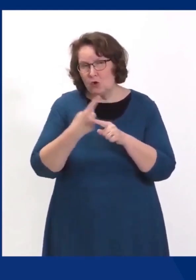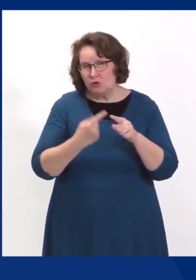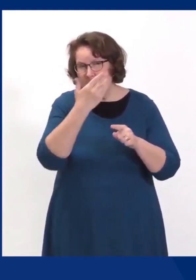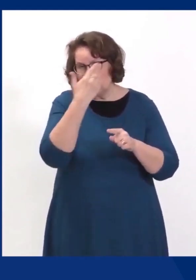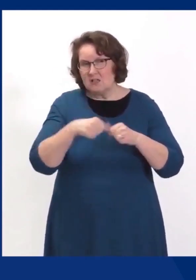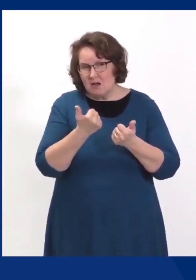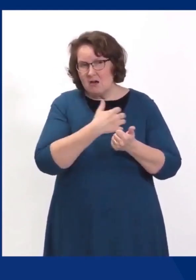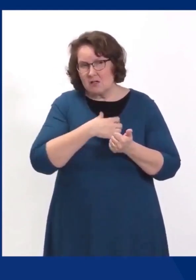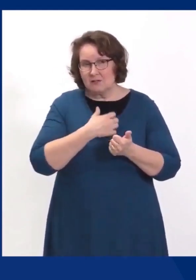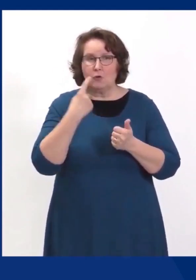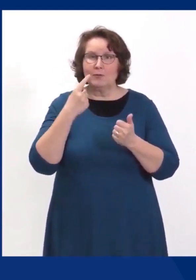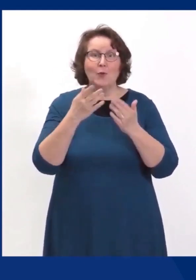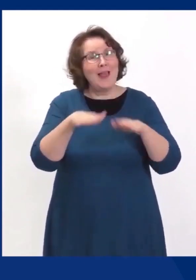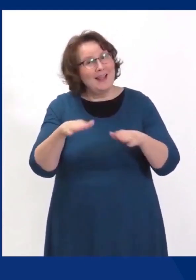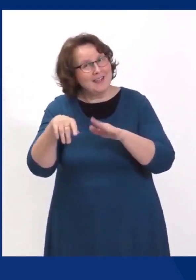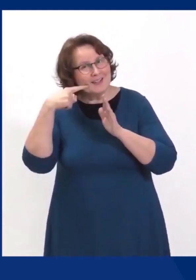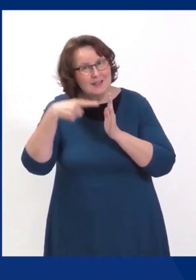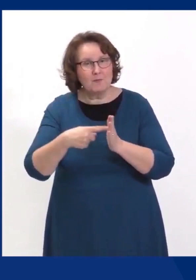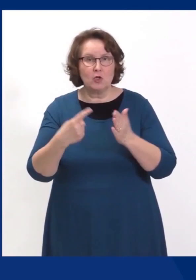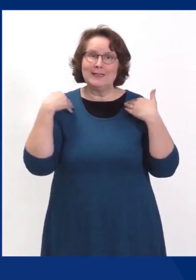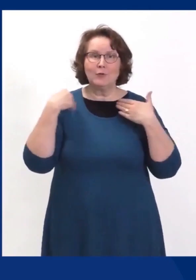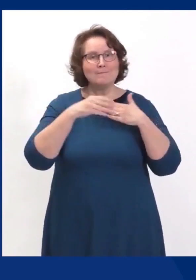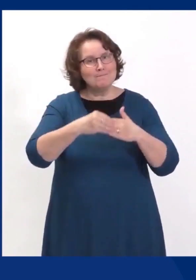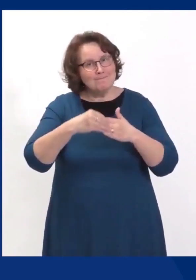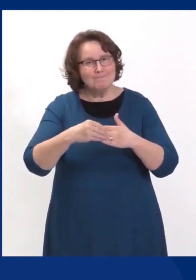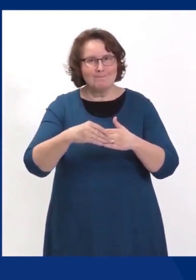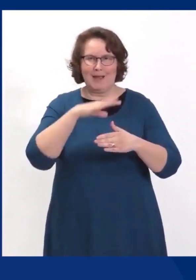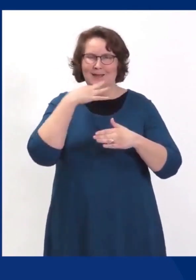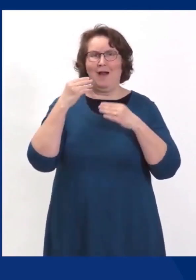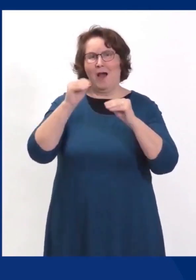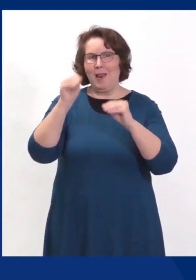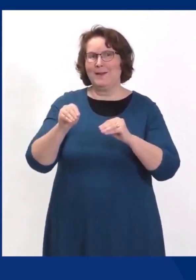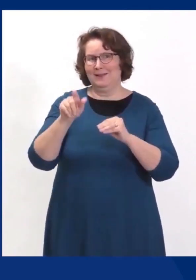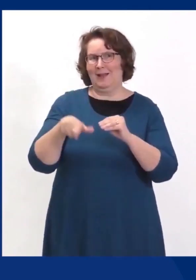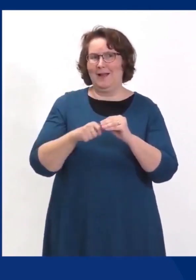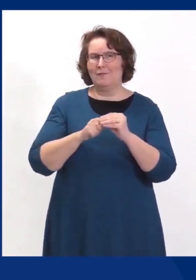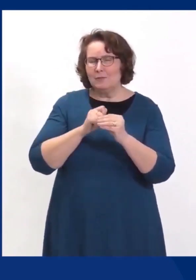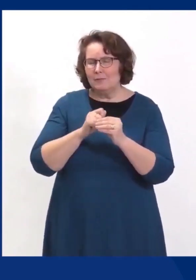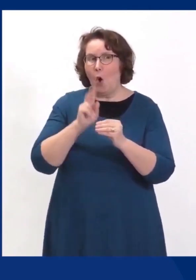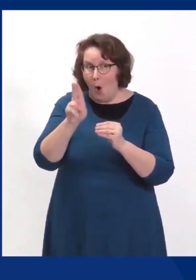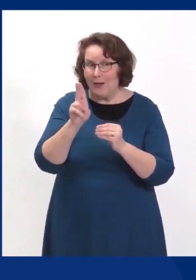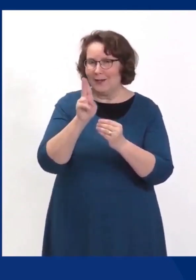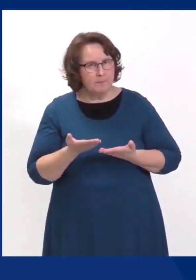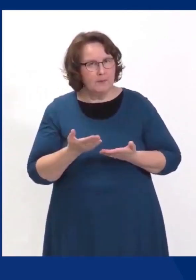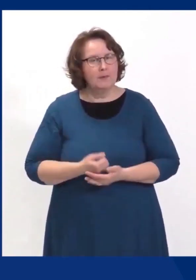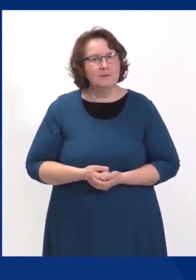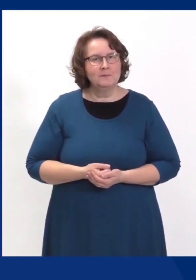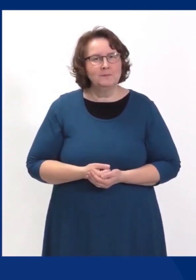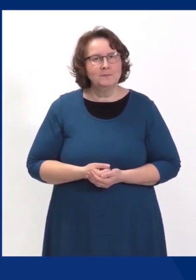ohjattua liikuntaa ja niitä kivoja valmentajia pääsisi sitten ihan oikeasti näkemään taas.